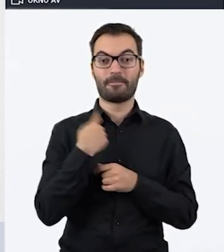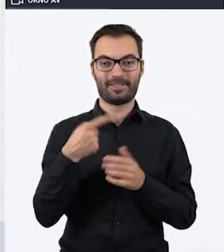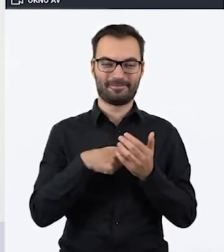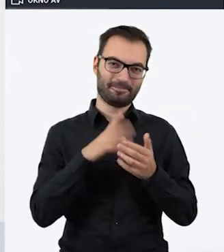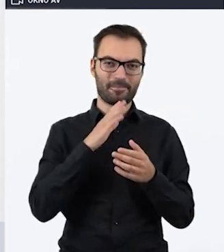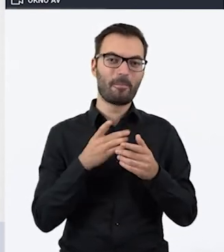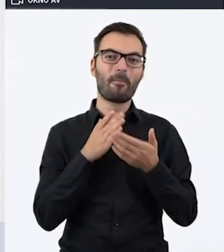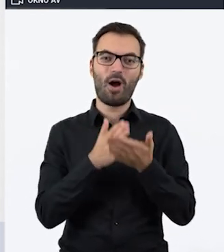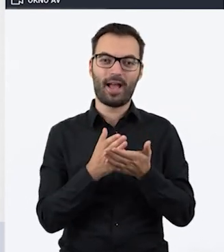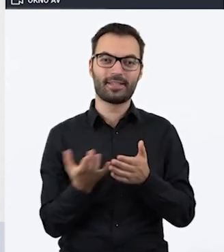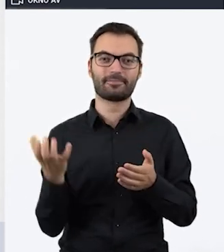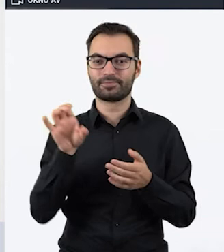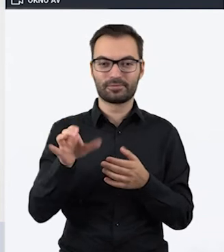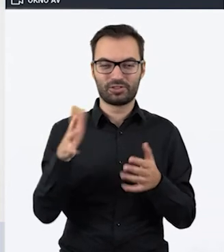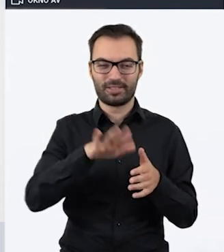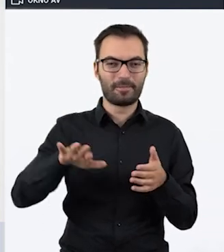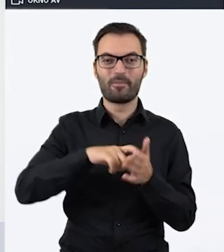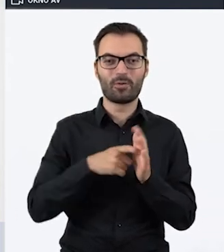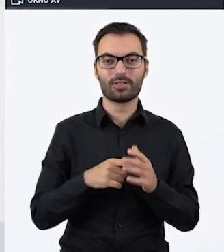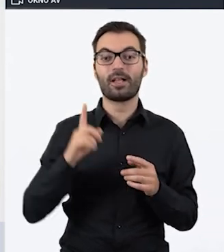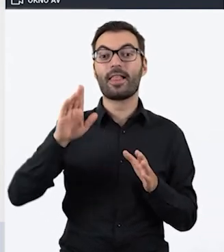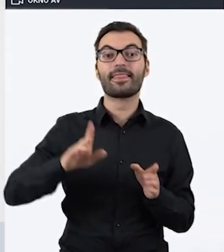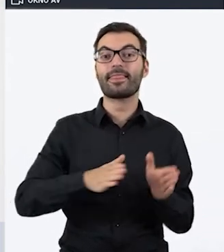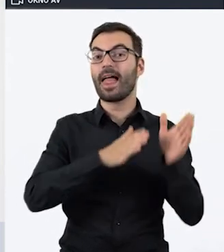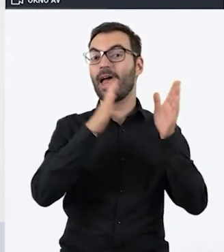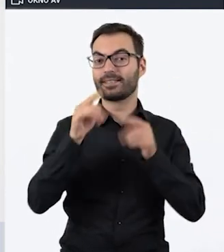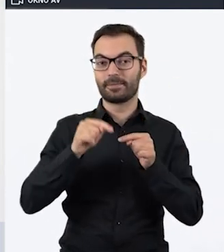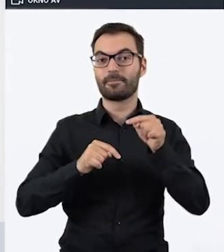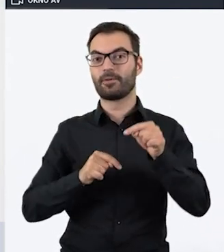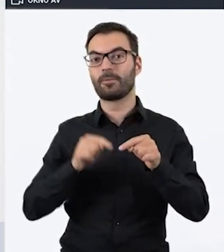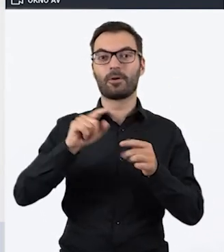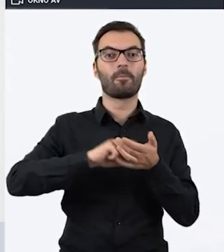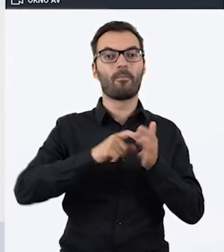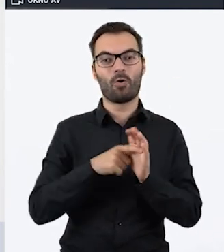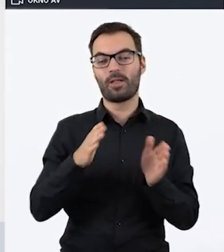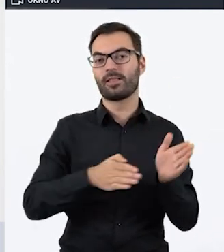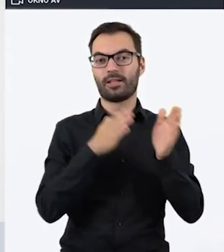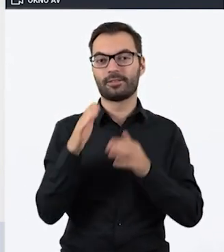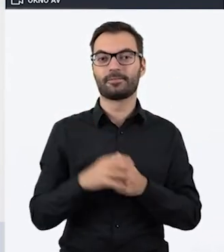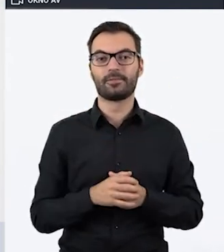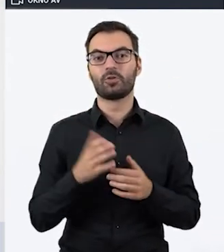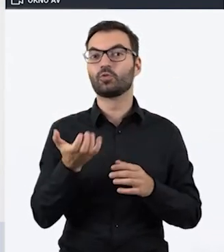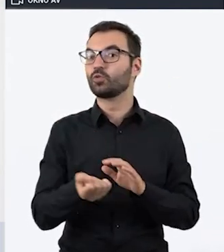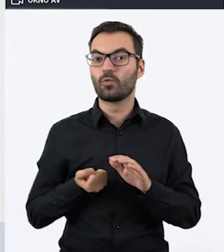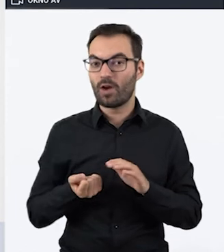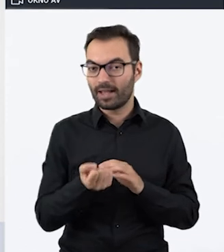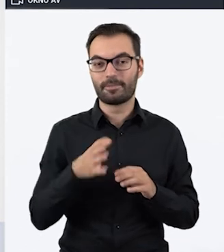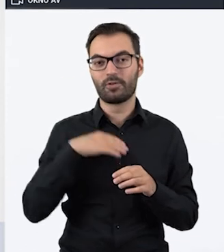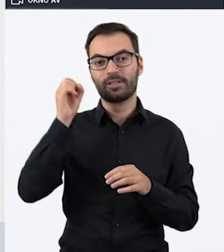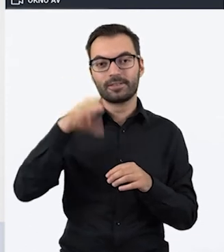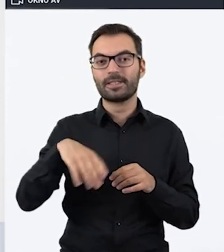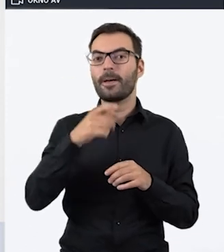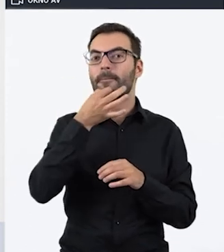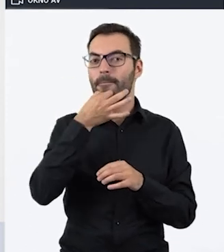umieścimy sobie taką podpowiedź, to w następnym kroku, w następnym pokoju, w następnym szufladzie, możemy